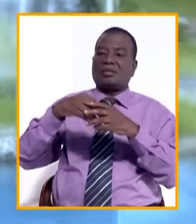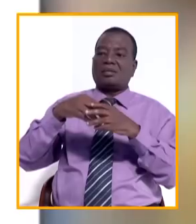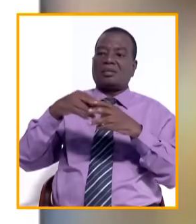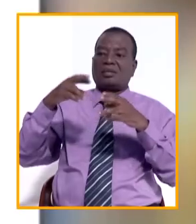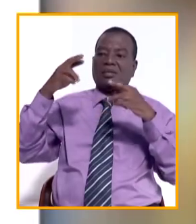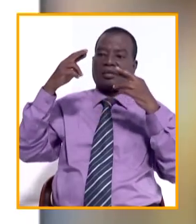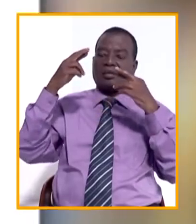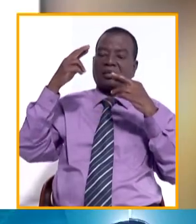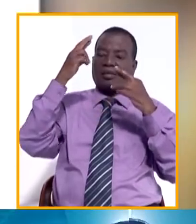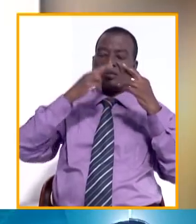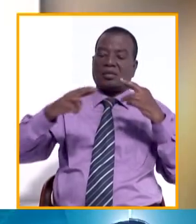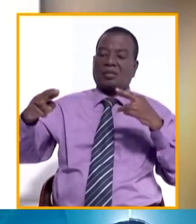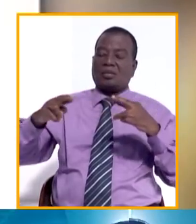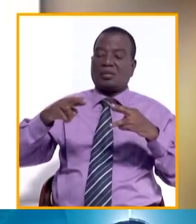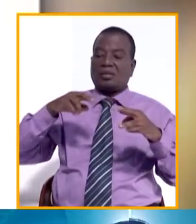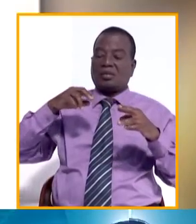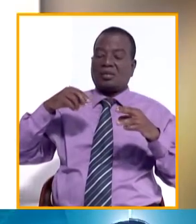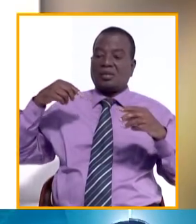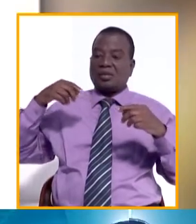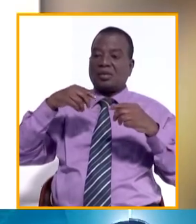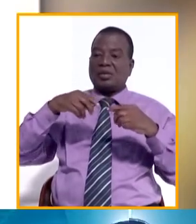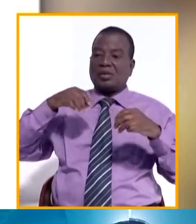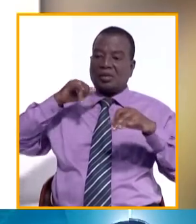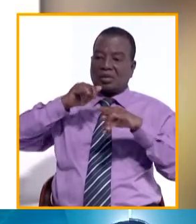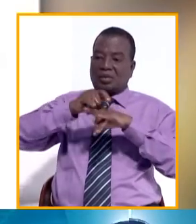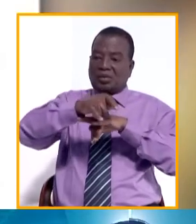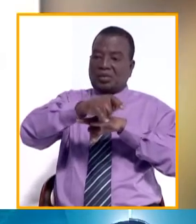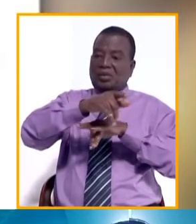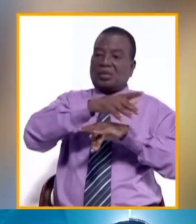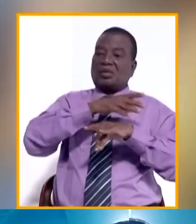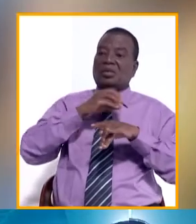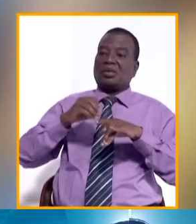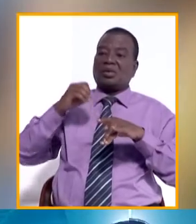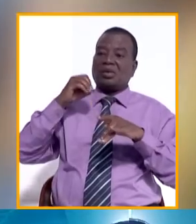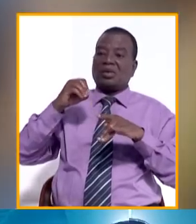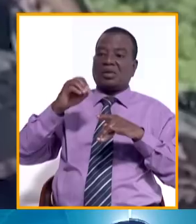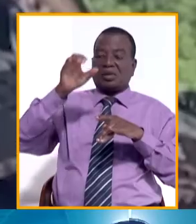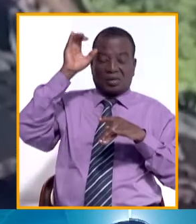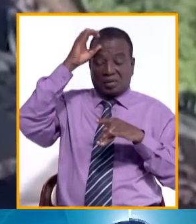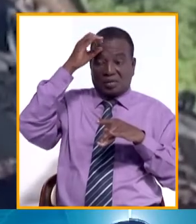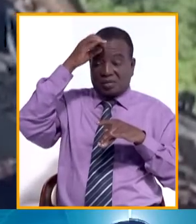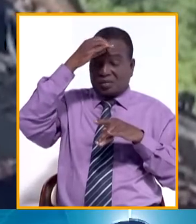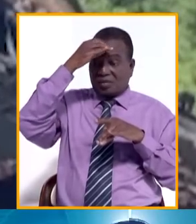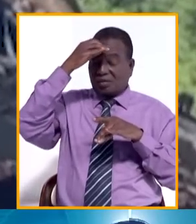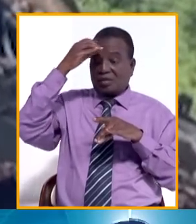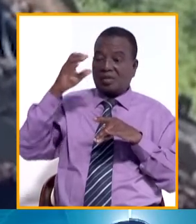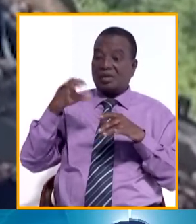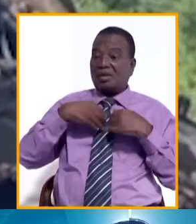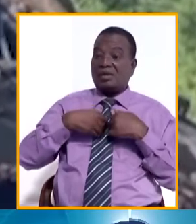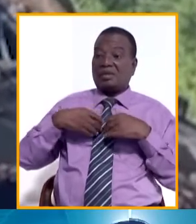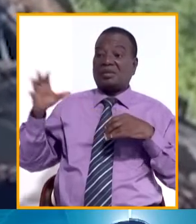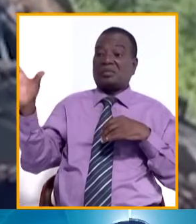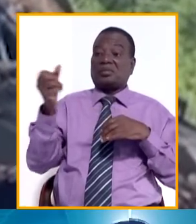accuse une nouvelle fois l'un des avions d'attaque congolais de type Sukhoi 25 d'avoir violé son espace aérien,